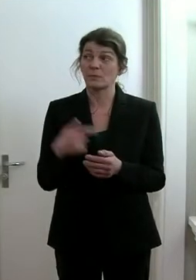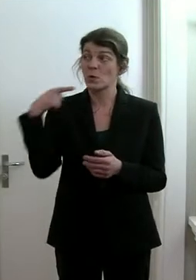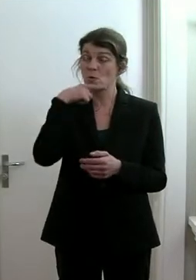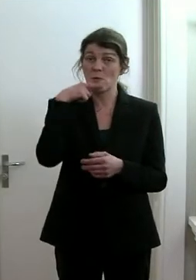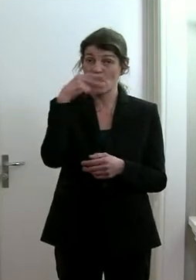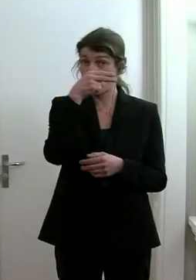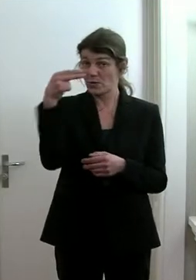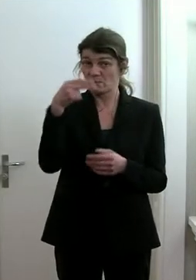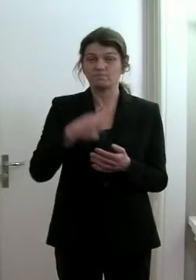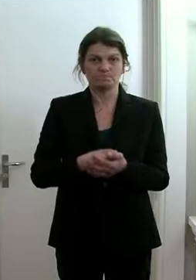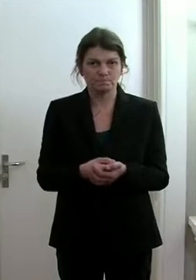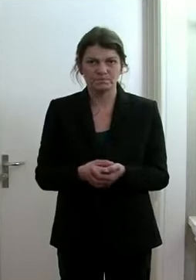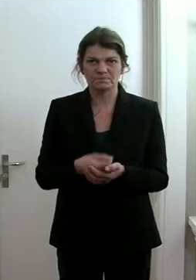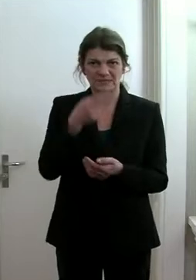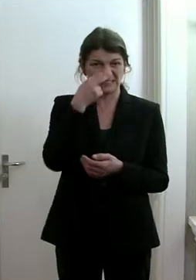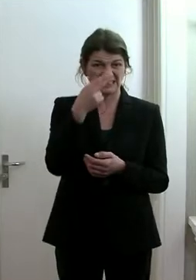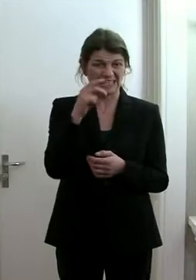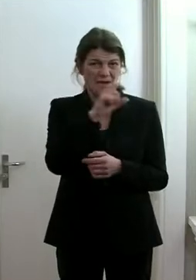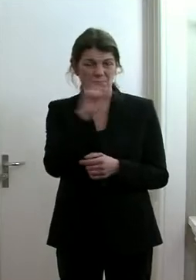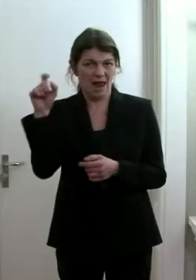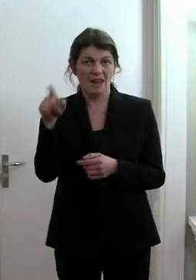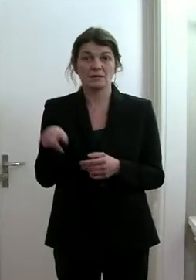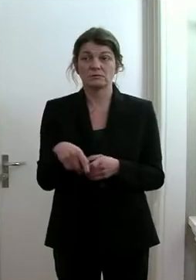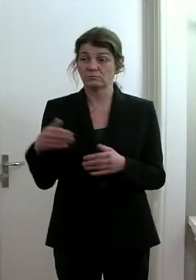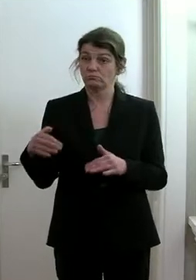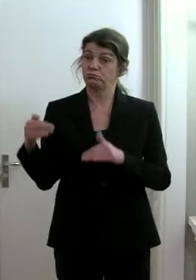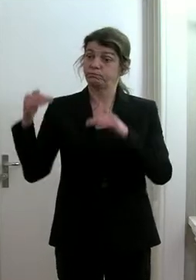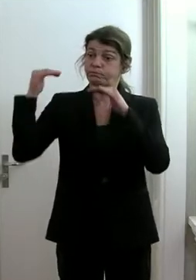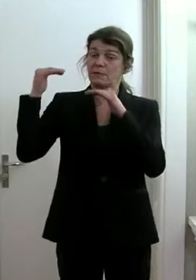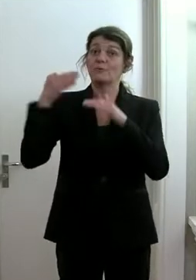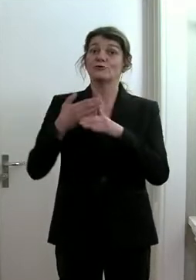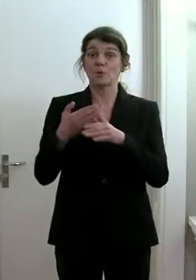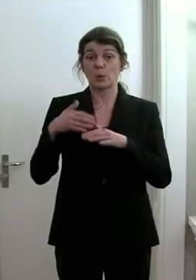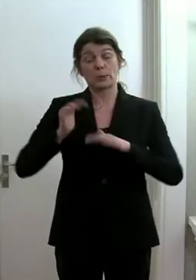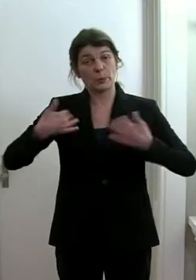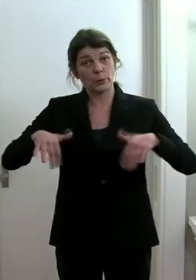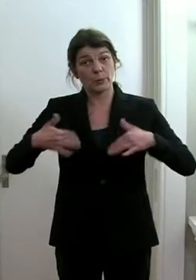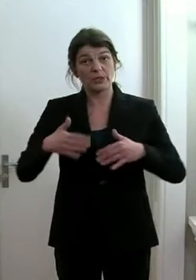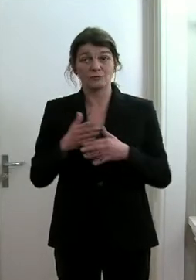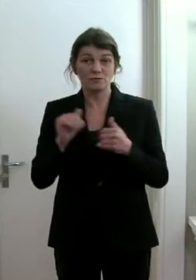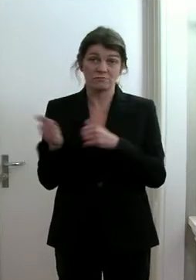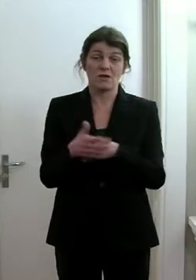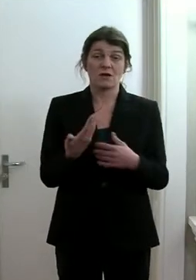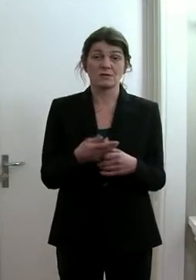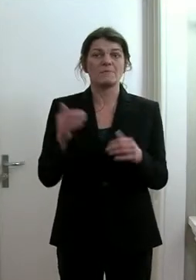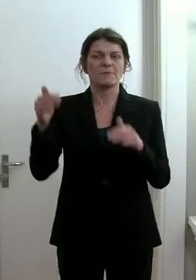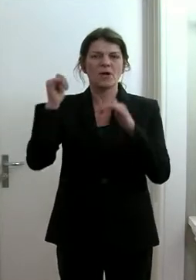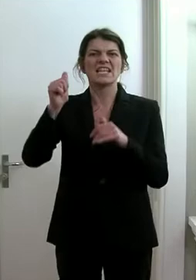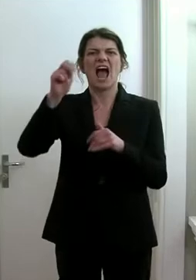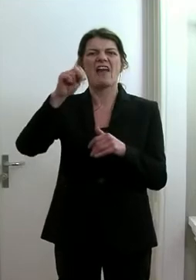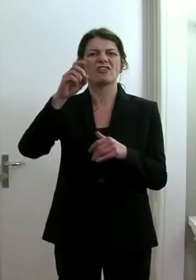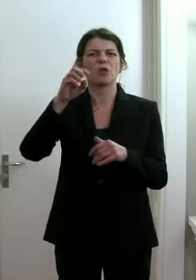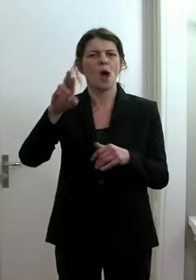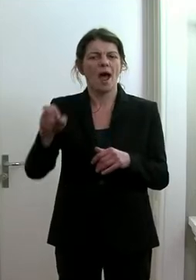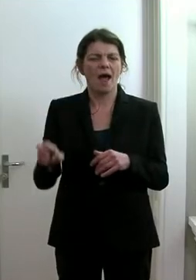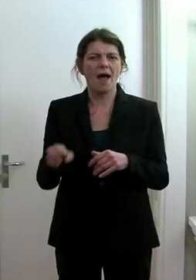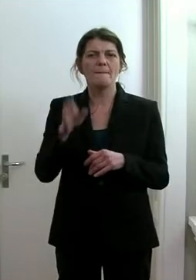markiert, diesen Balken, dass wir ziemlich weit vorne liegen. Vor uns liegen Andorra, Belgien,